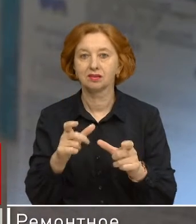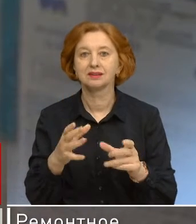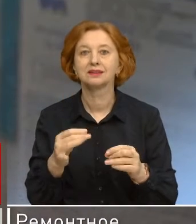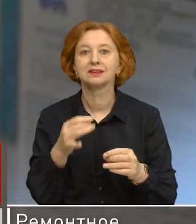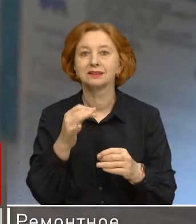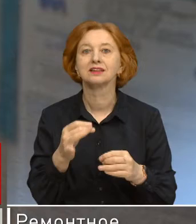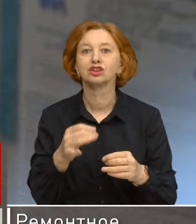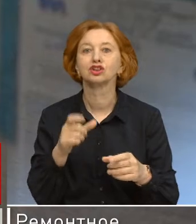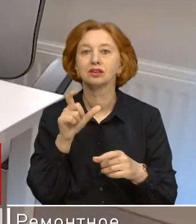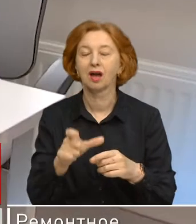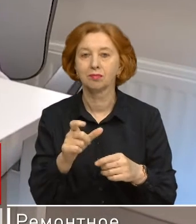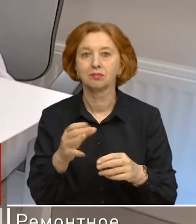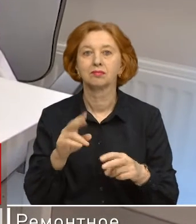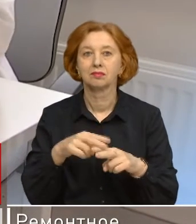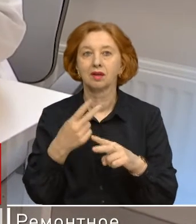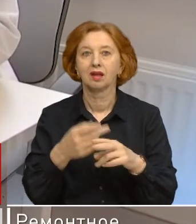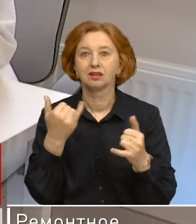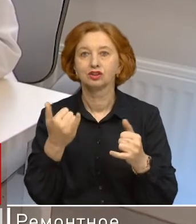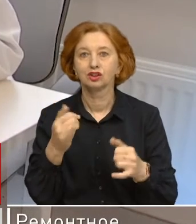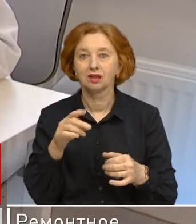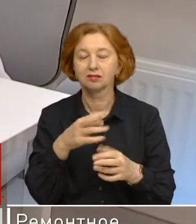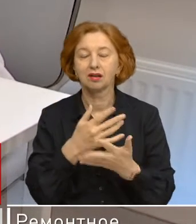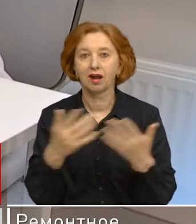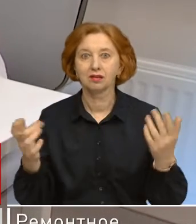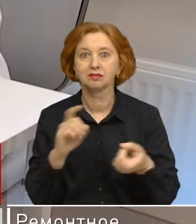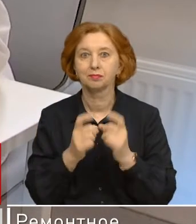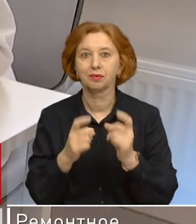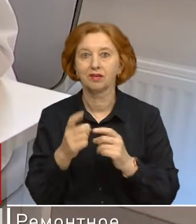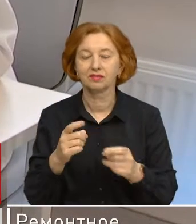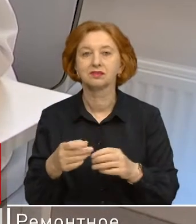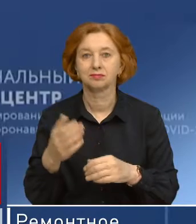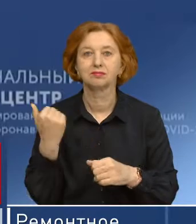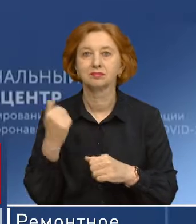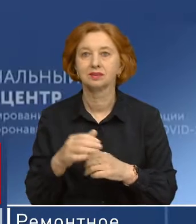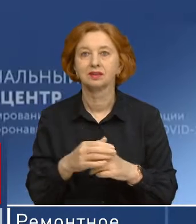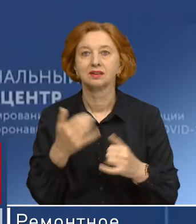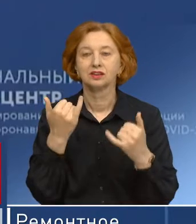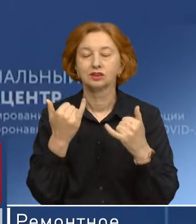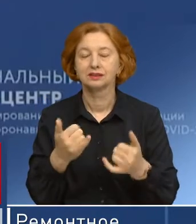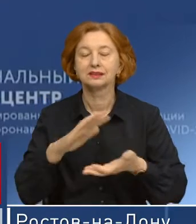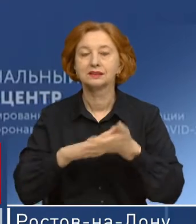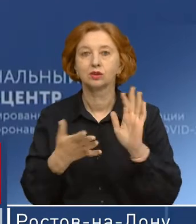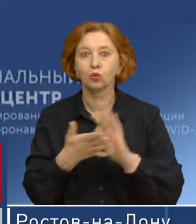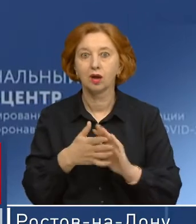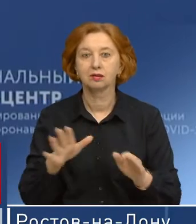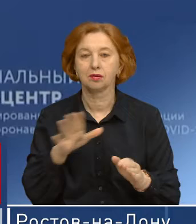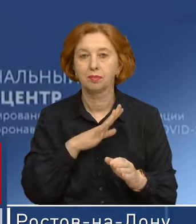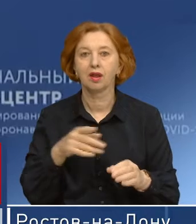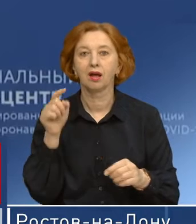индийский штамм. Средний возраст заболевших снизился в сравнении с прошлым годом. Еще раз призываю всех,